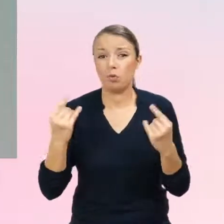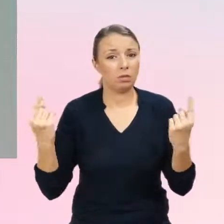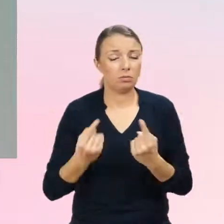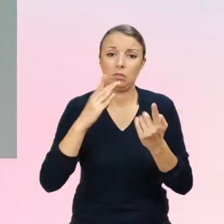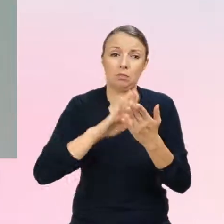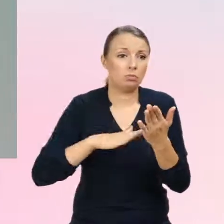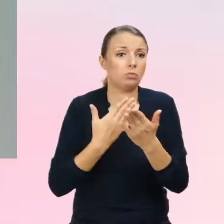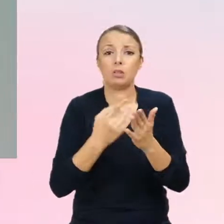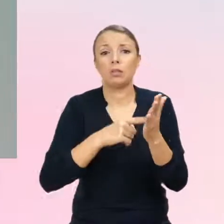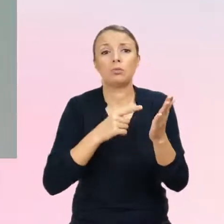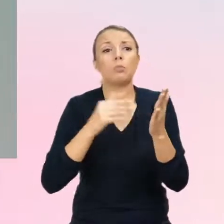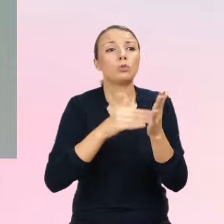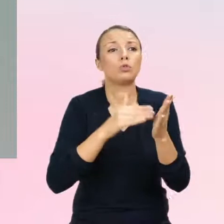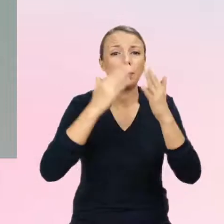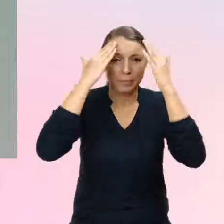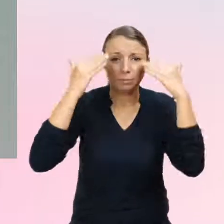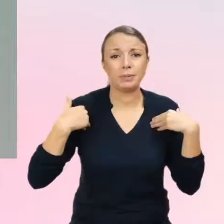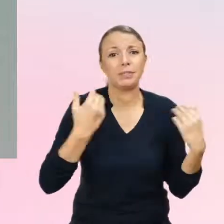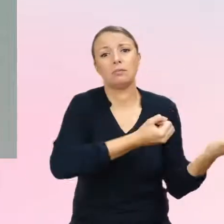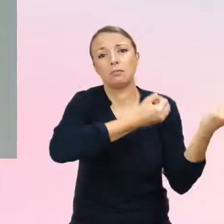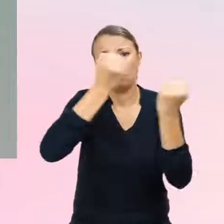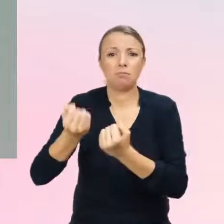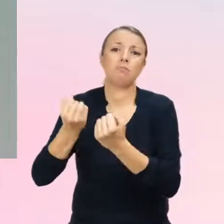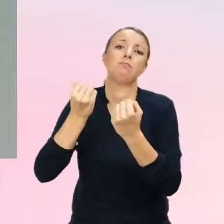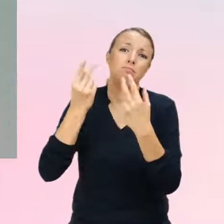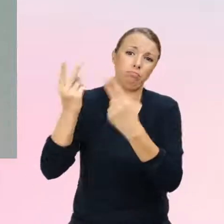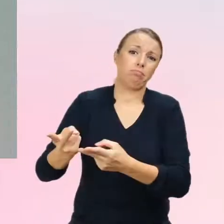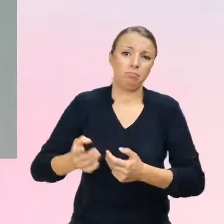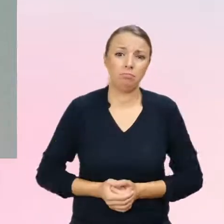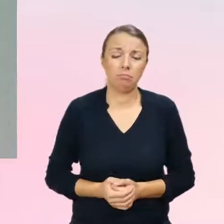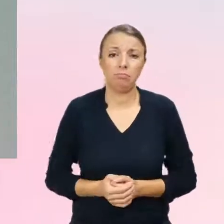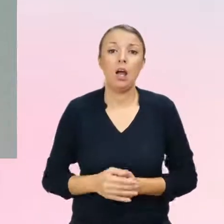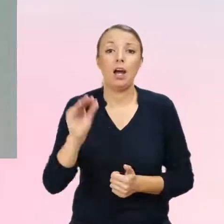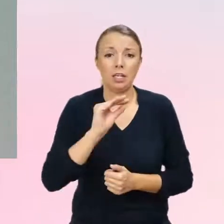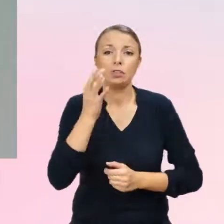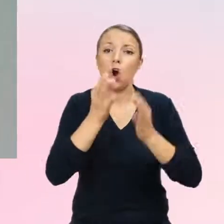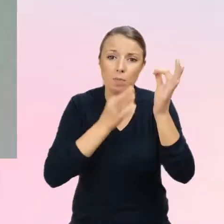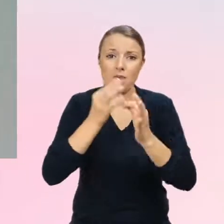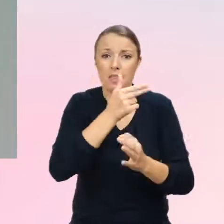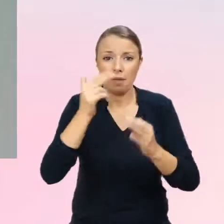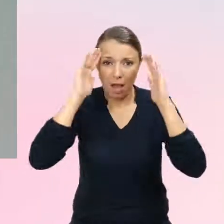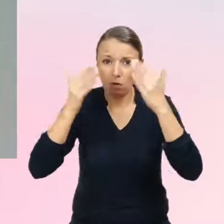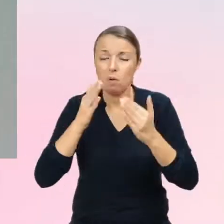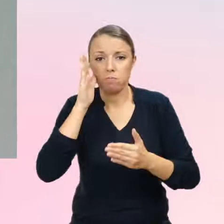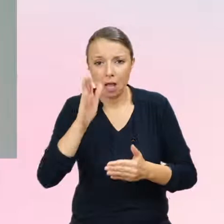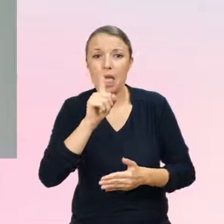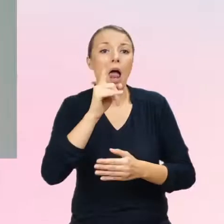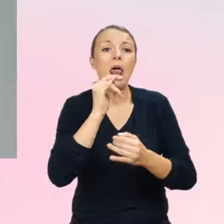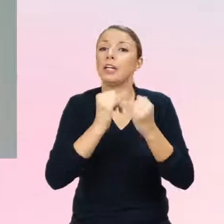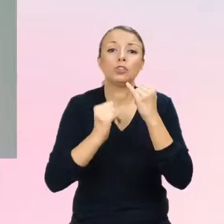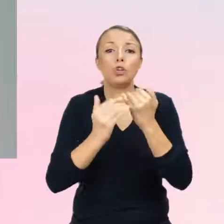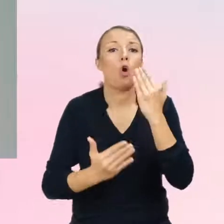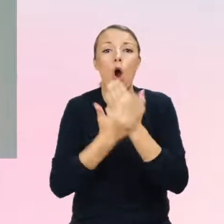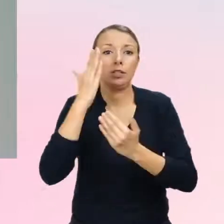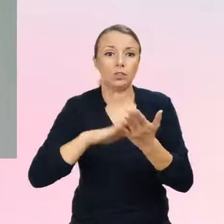hospitalizacja. Kolejny obszar, to będę mówić jeszcze o tym autyzmie, ale jeżeli się okazuje, że współwystępujący jest autyzm, albo nie